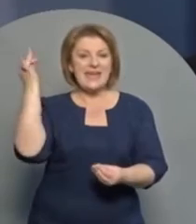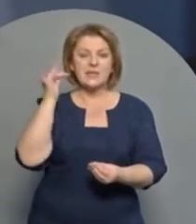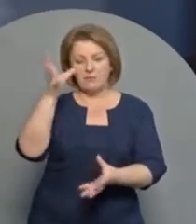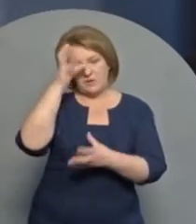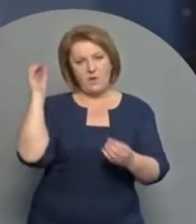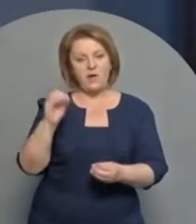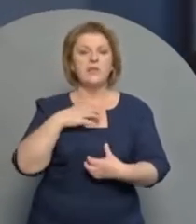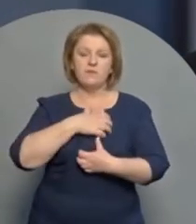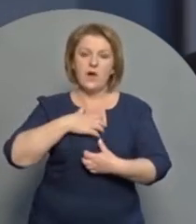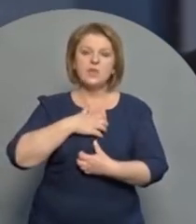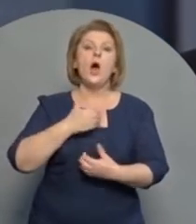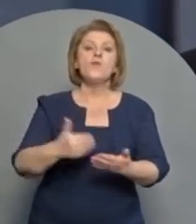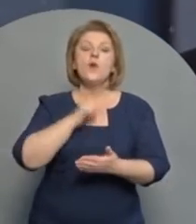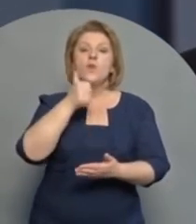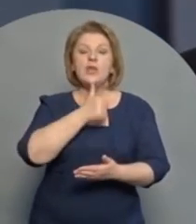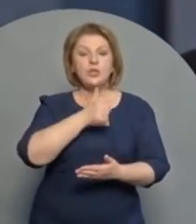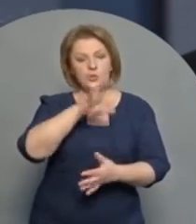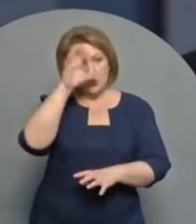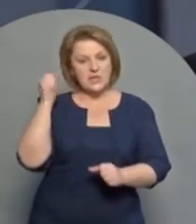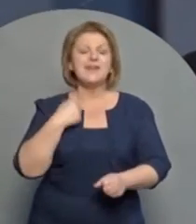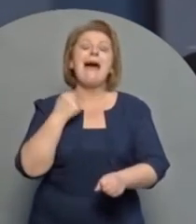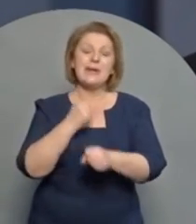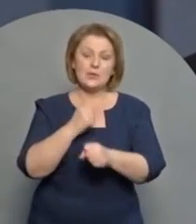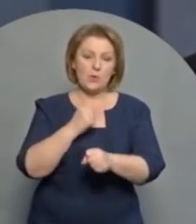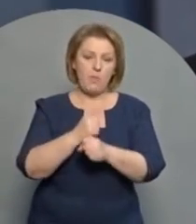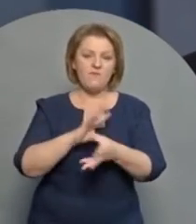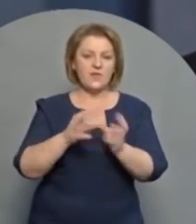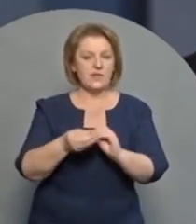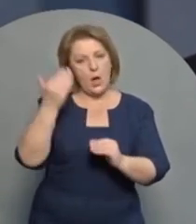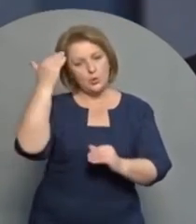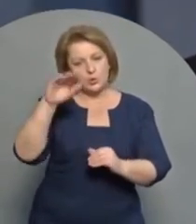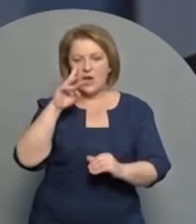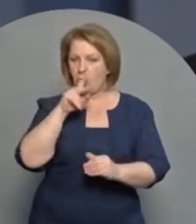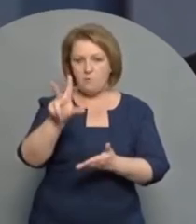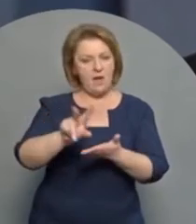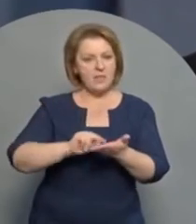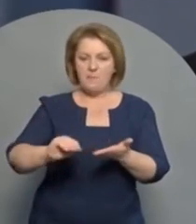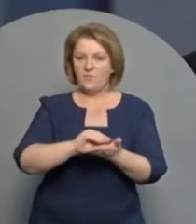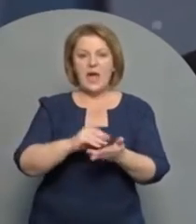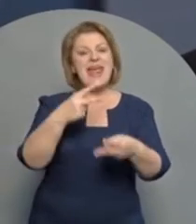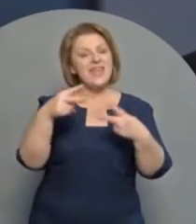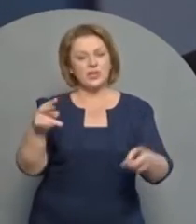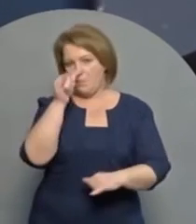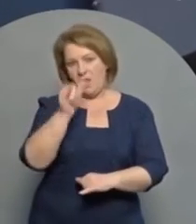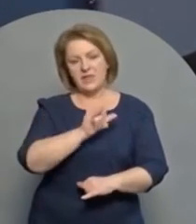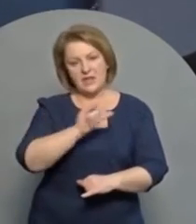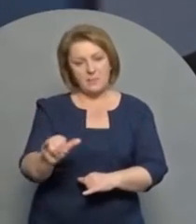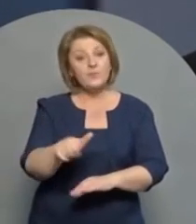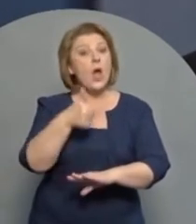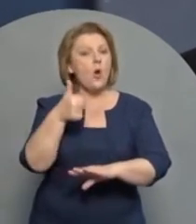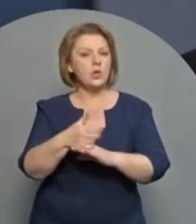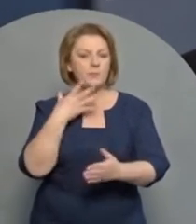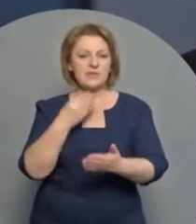варте забувати навіть у новорічну ніч. Я зробив висновки. Чужих помилок не повторю. Та іншим не дам.